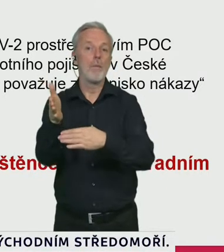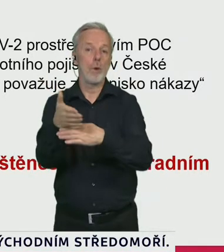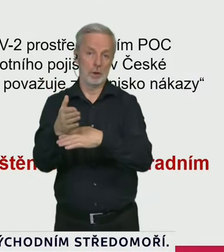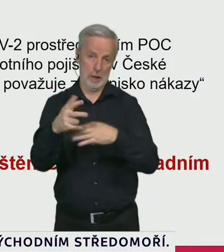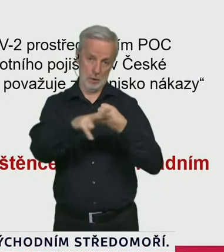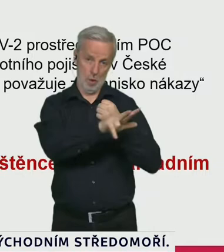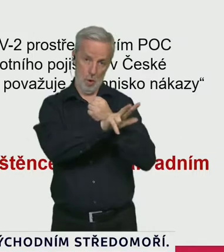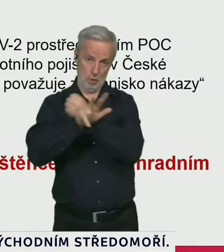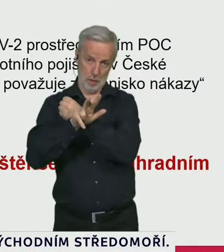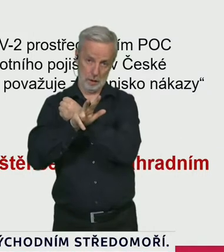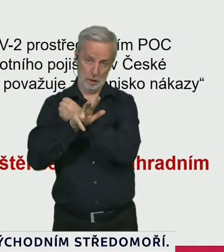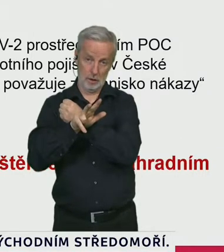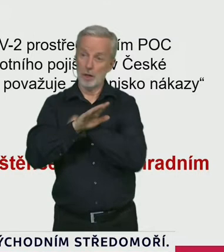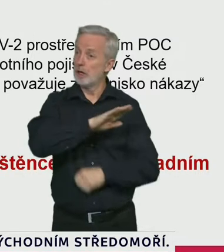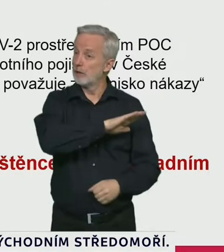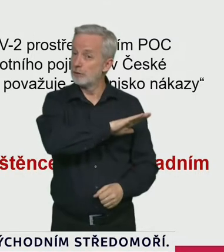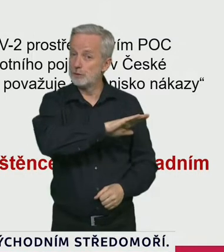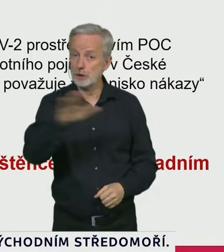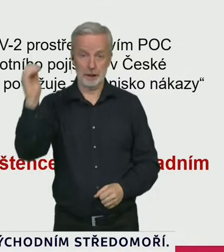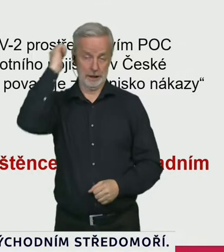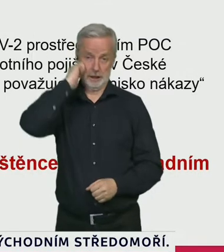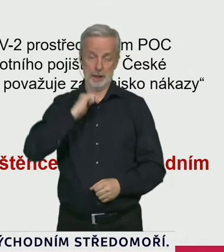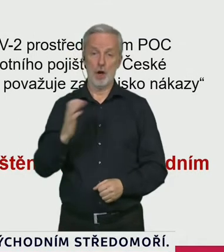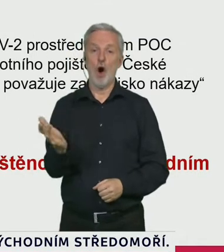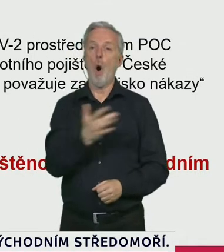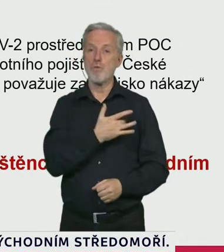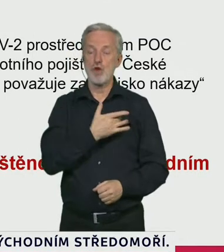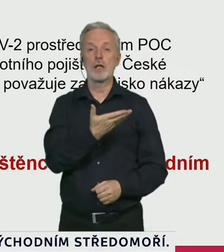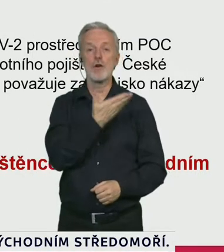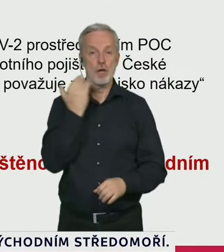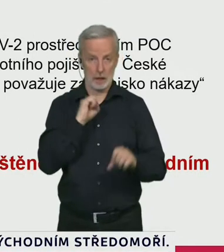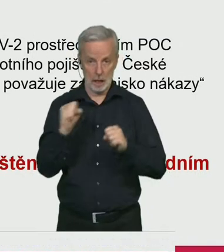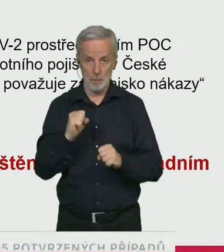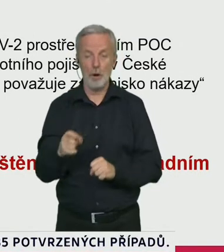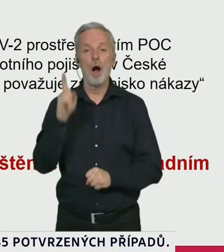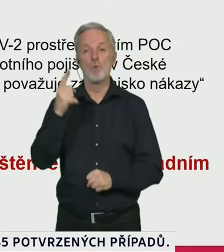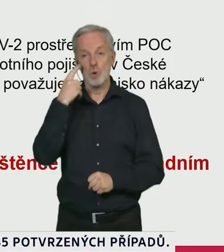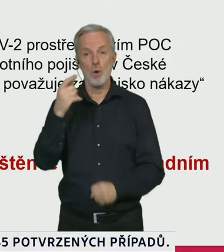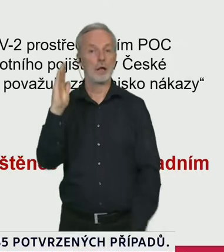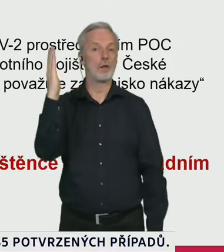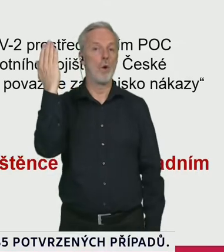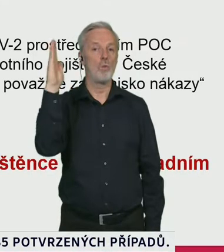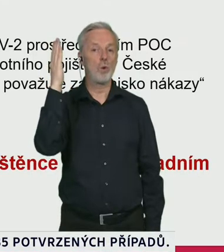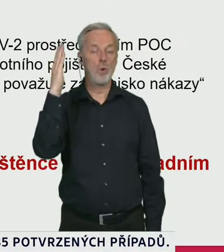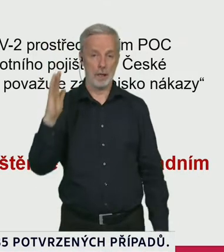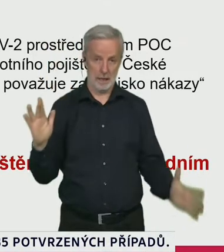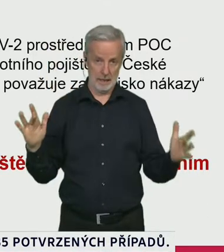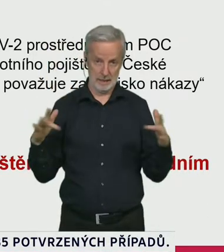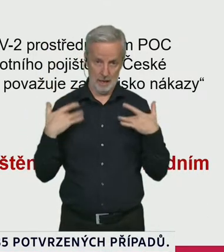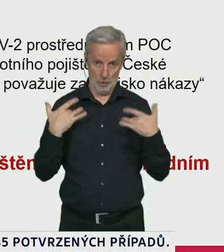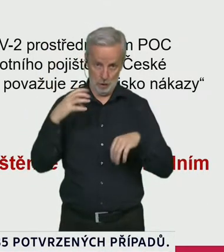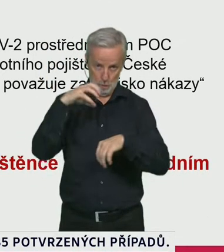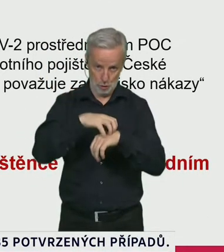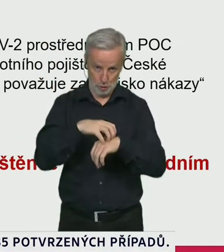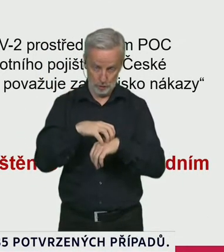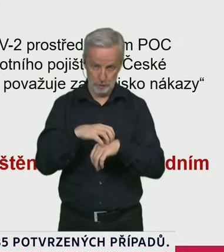otestovat všichni občané České republiky, kteří se prokáží zdravotním průkazem pojištěnce nebo nějakým